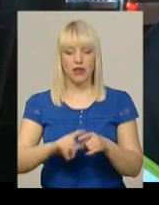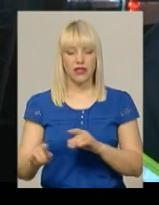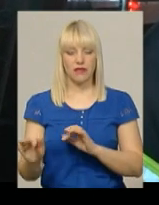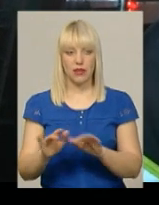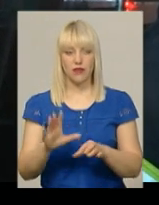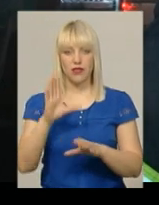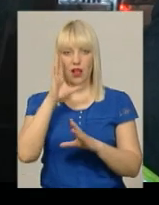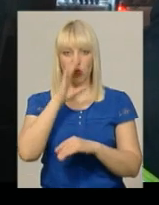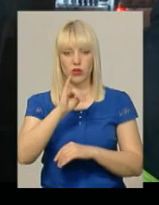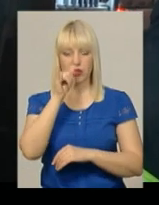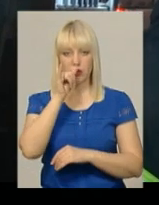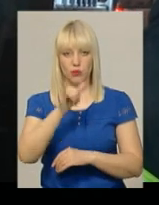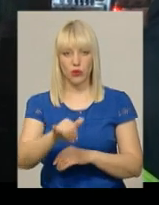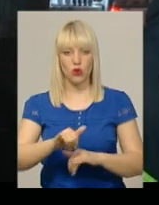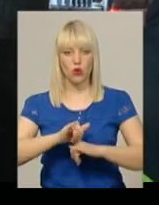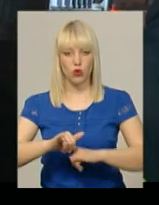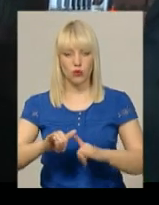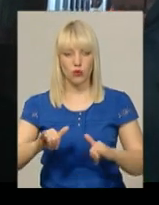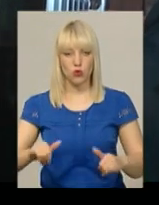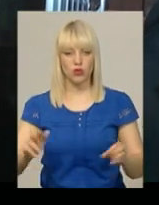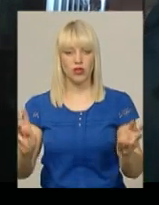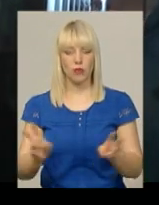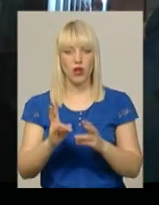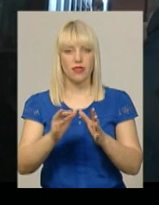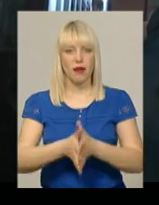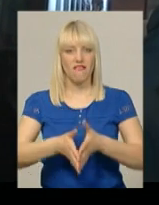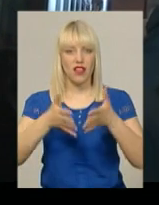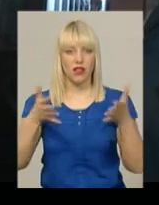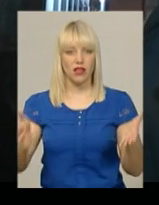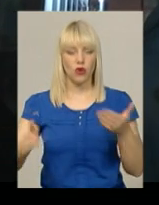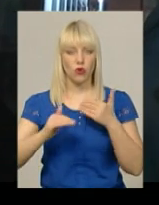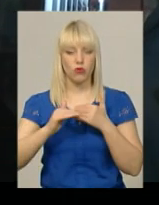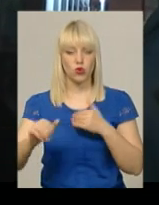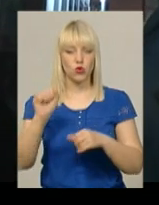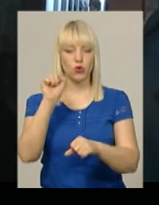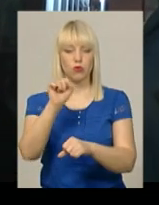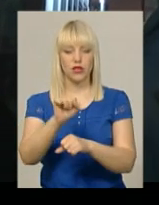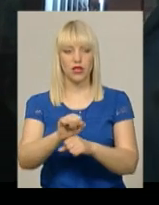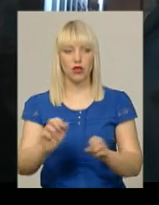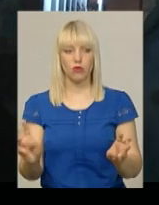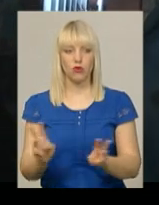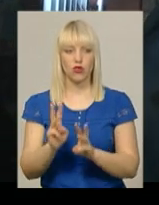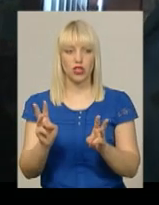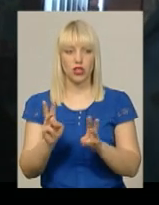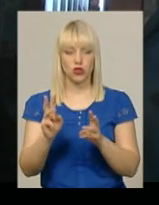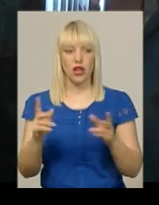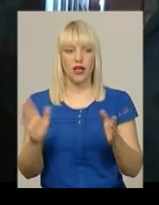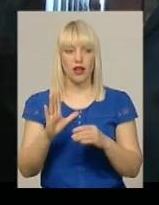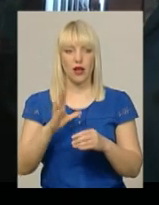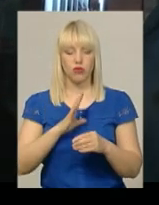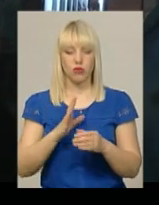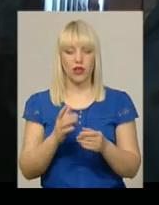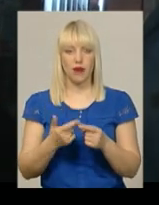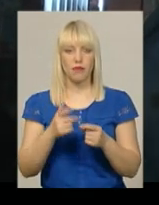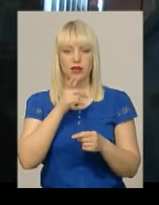вдалося не допустити розповсюдження пожежі на більш велику площу. Зупинили пожежу в тих масштабах, які вона була набута до прибуття